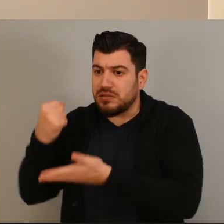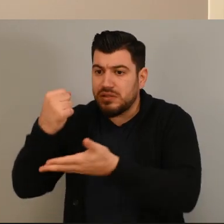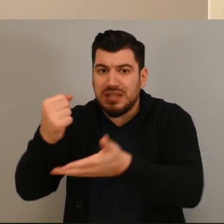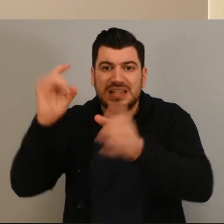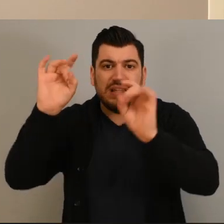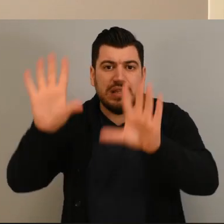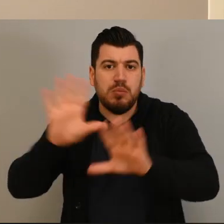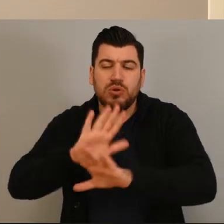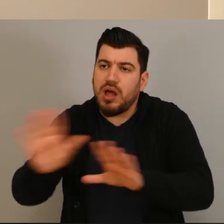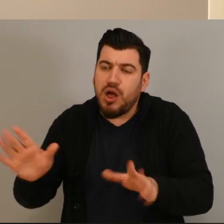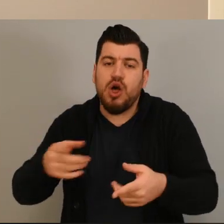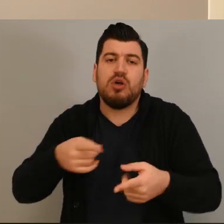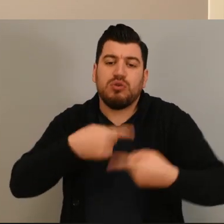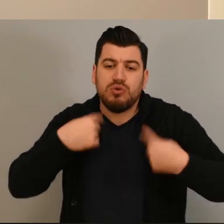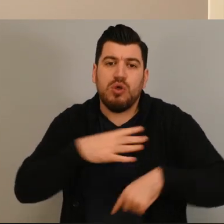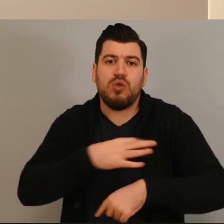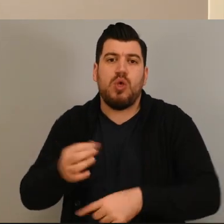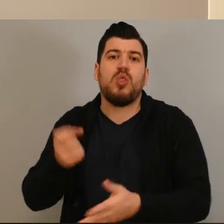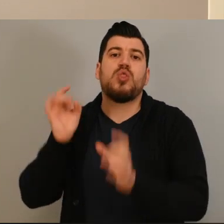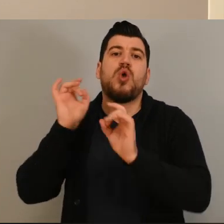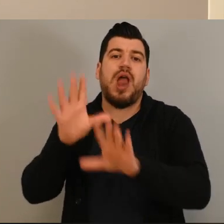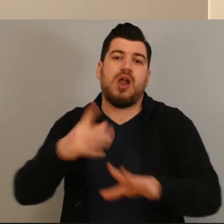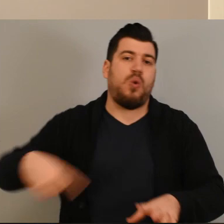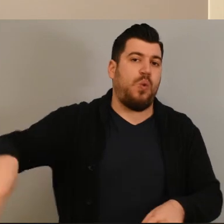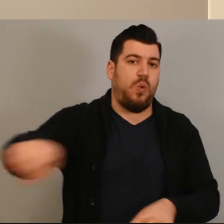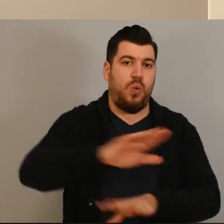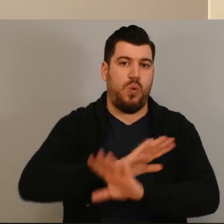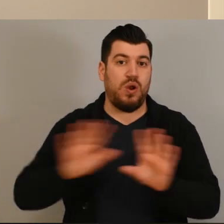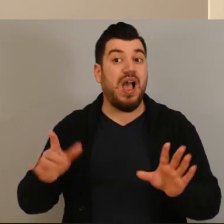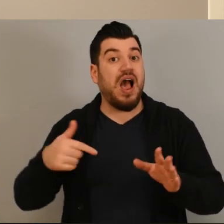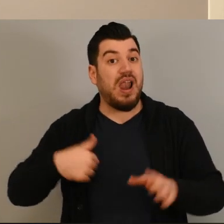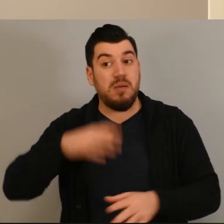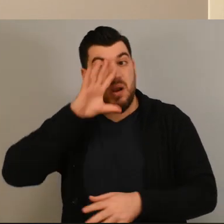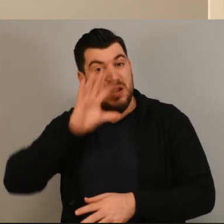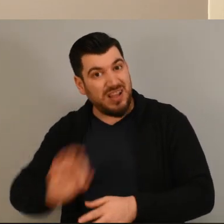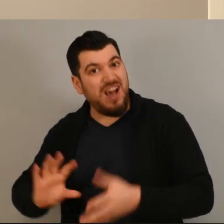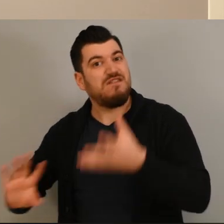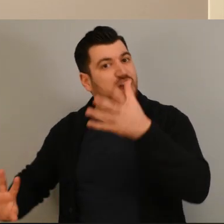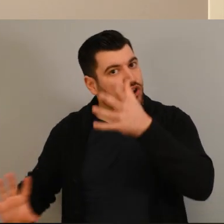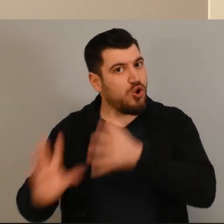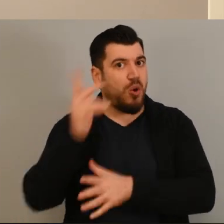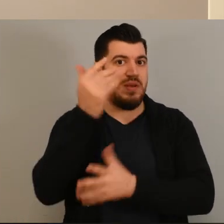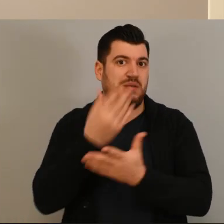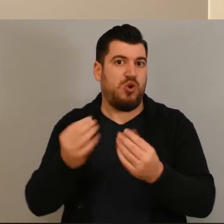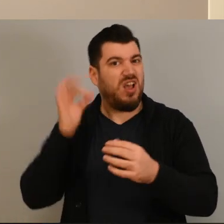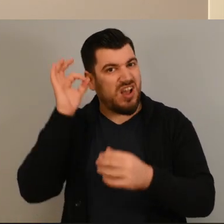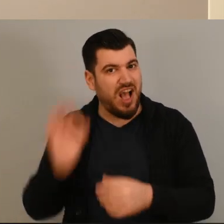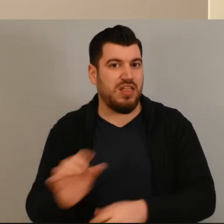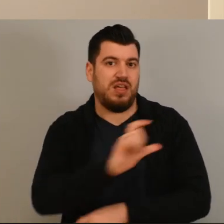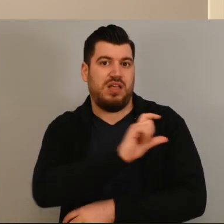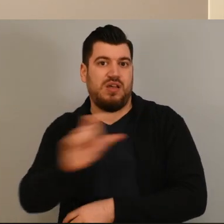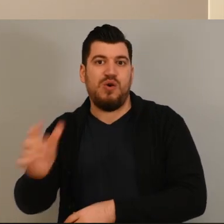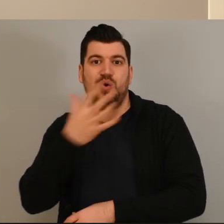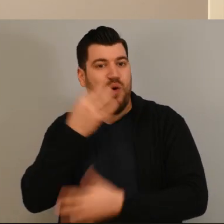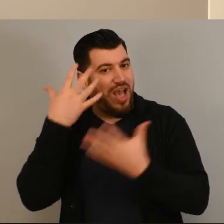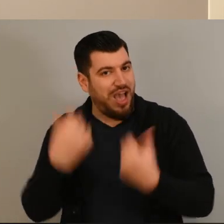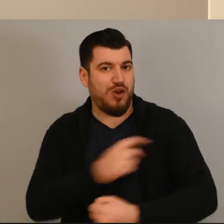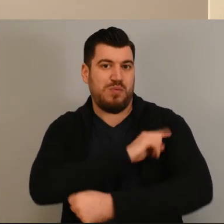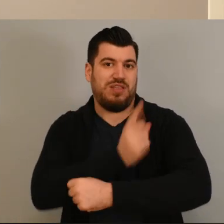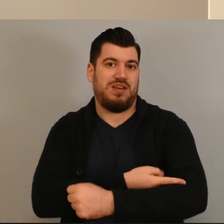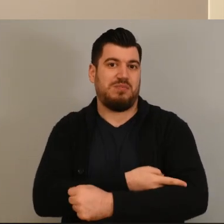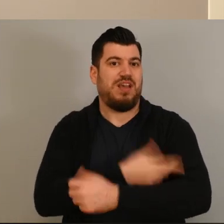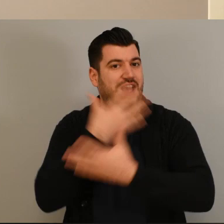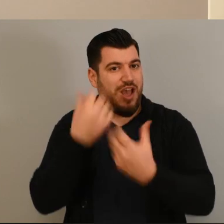χωρίς ούτε ένα ευρώ να μπορούμε άμεσα να διαθέσουμε για να βελτιωθούμε. Βελτιωνόμαστε όμως χάρη στο μεράκι που έχουμε και στη δύναμη που παίρνουμε